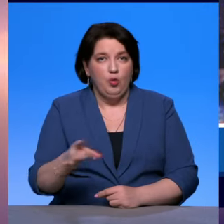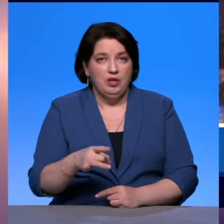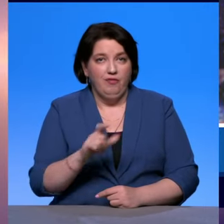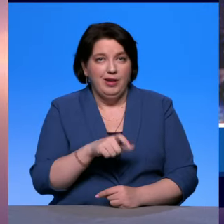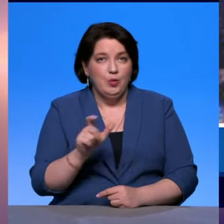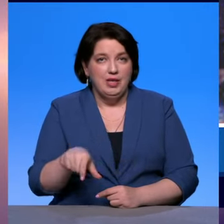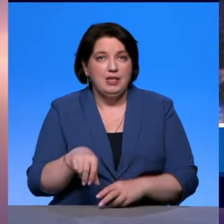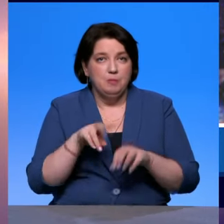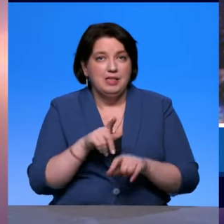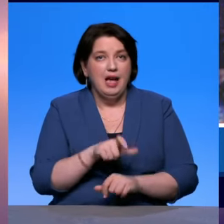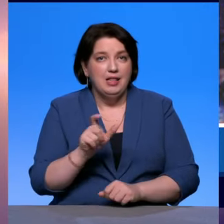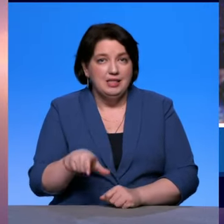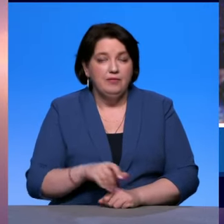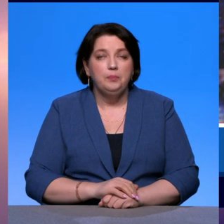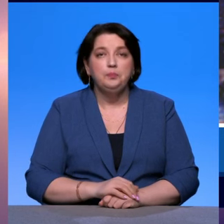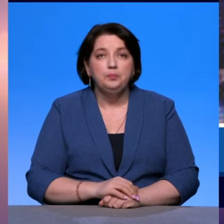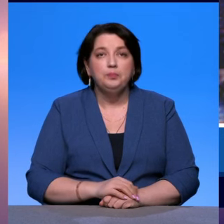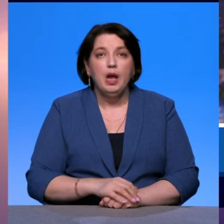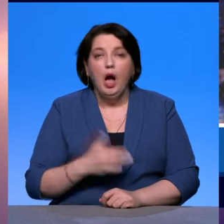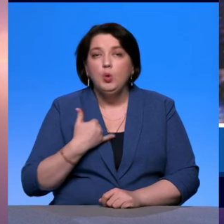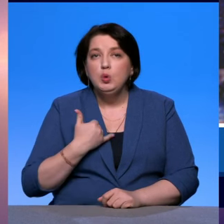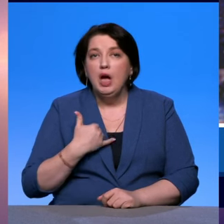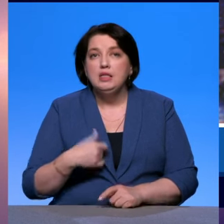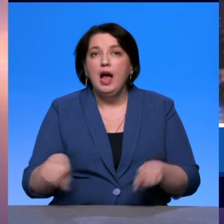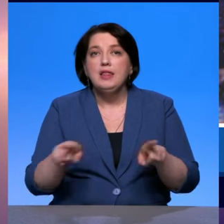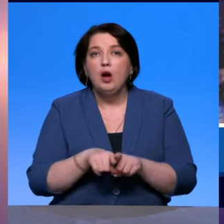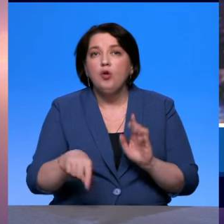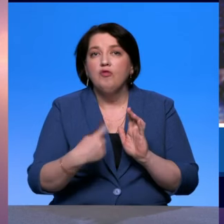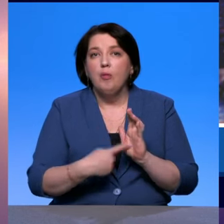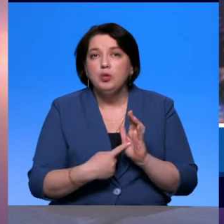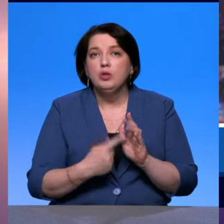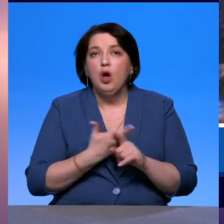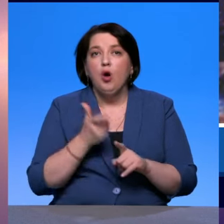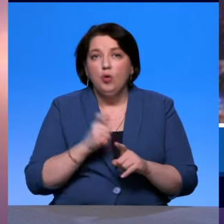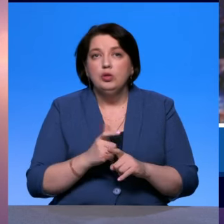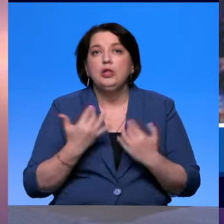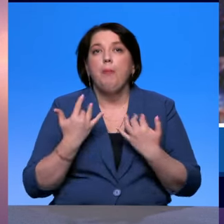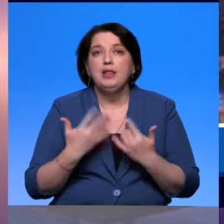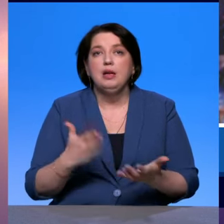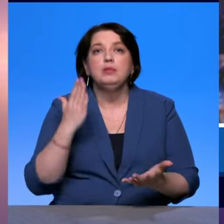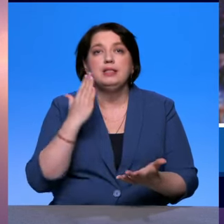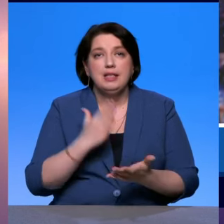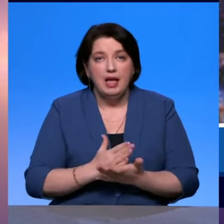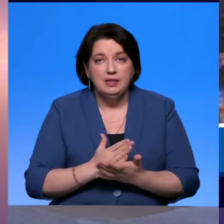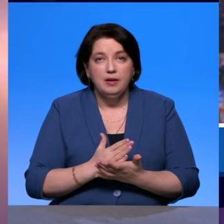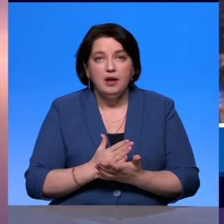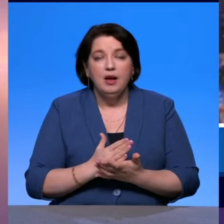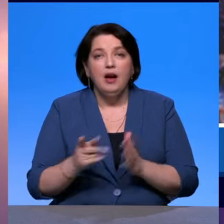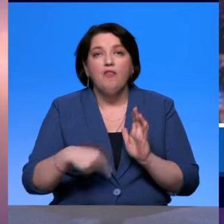У нас данный вопрос, так же, как во всей России, стоит достаточно остро. Вопрос не